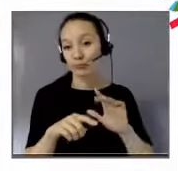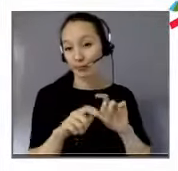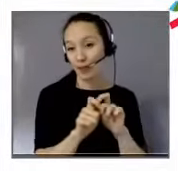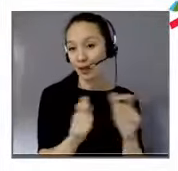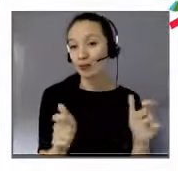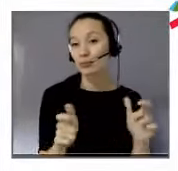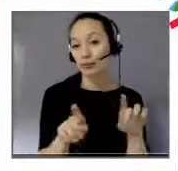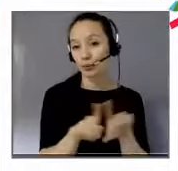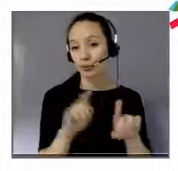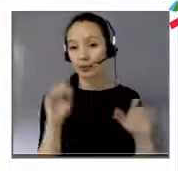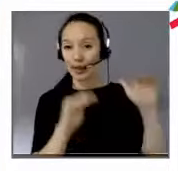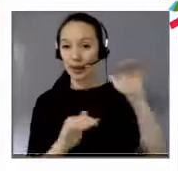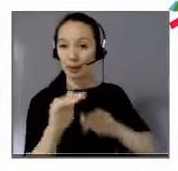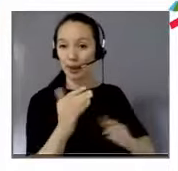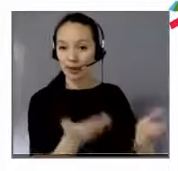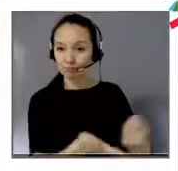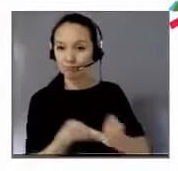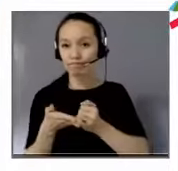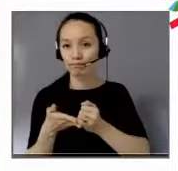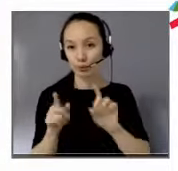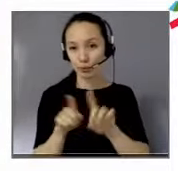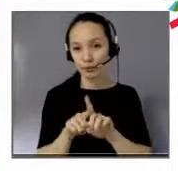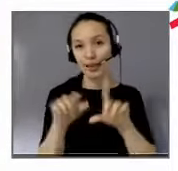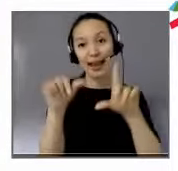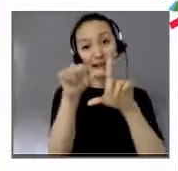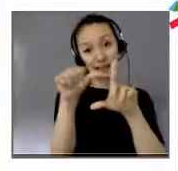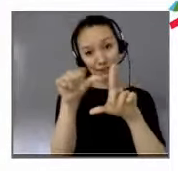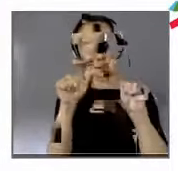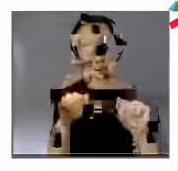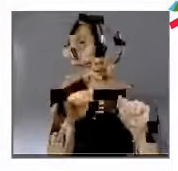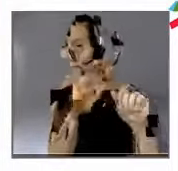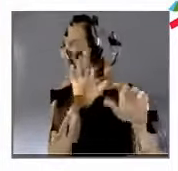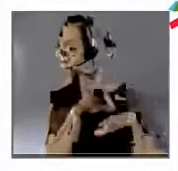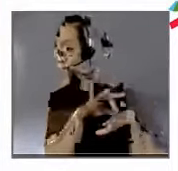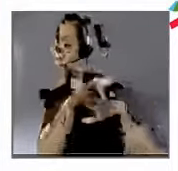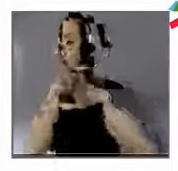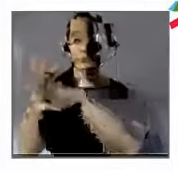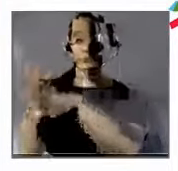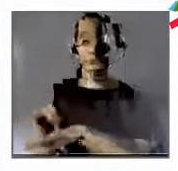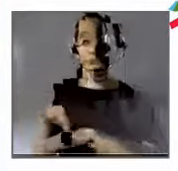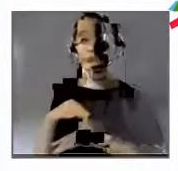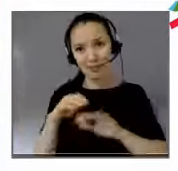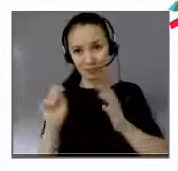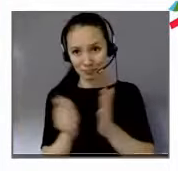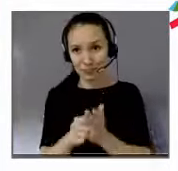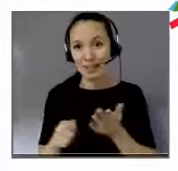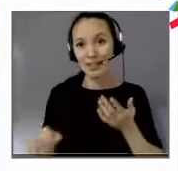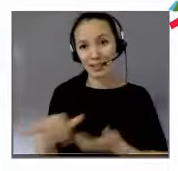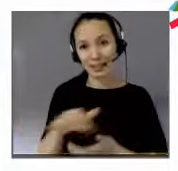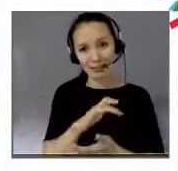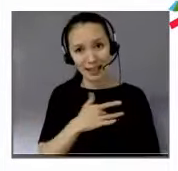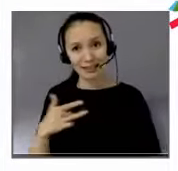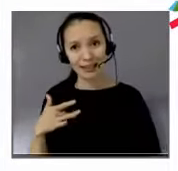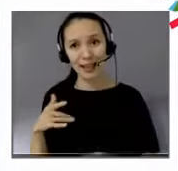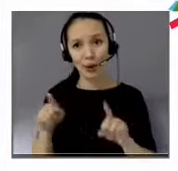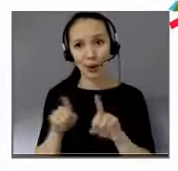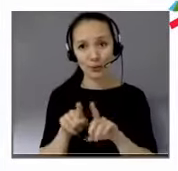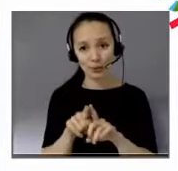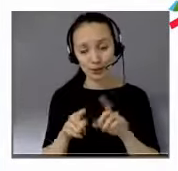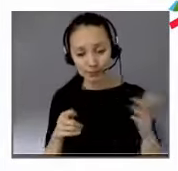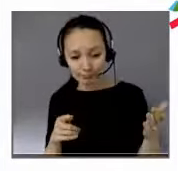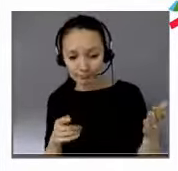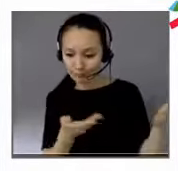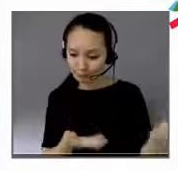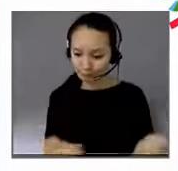'accompagner tout particulièrement dans cette période de crise sanitaire. Comment est-ce que l'AGFIP peut accompagner les entreprises et les référents handicap ?